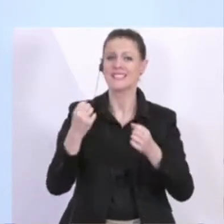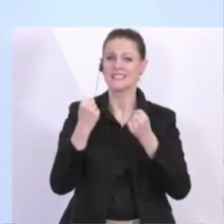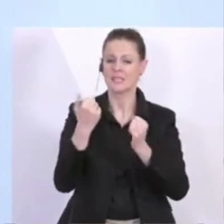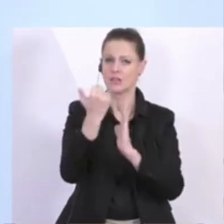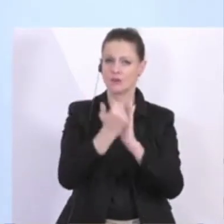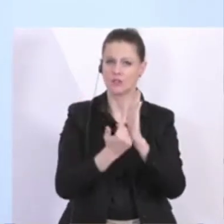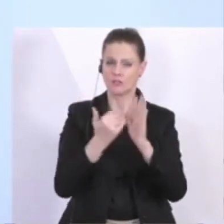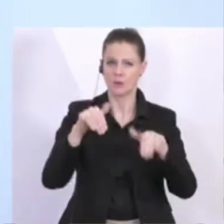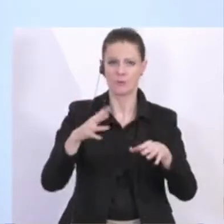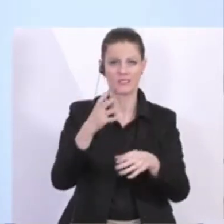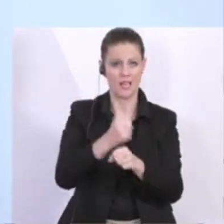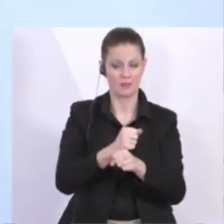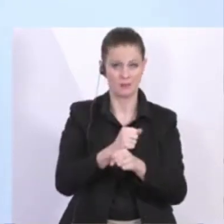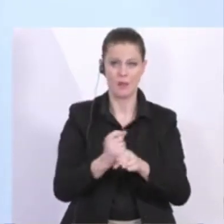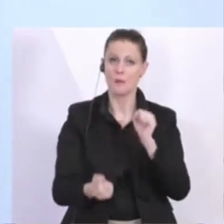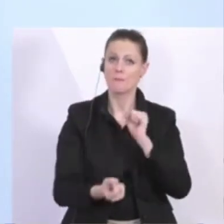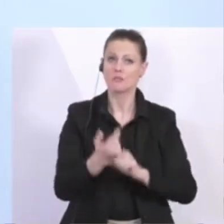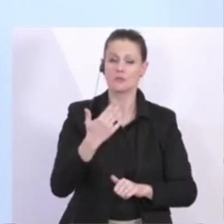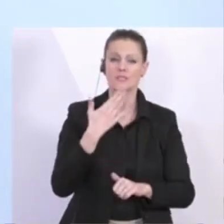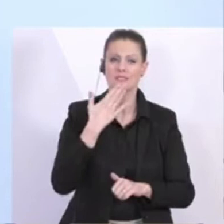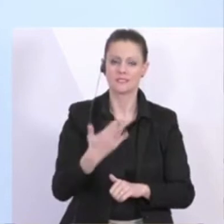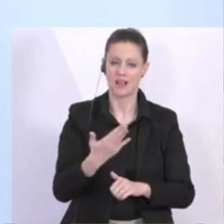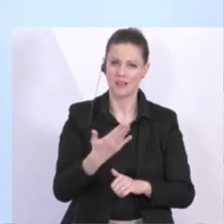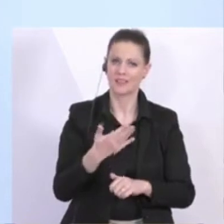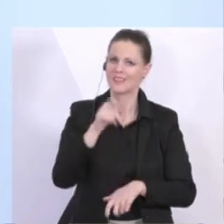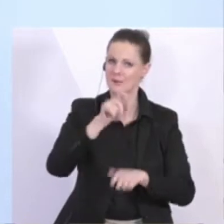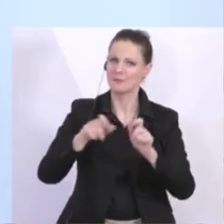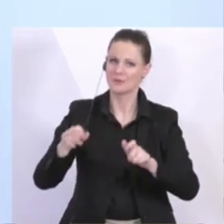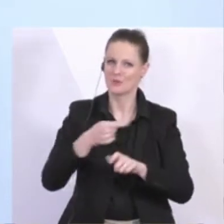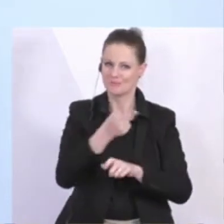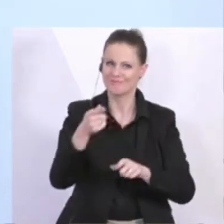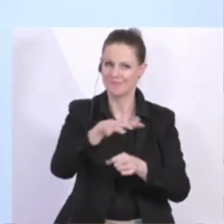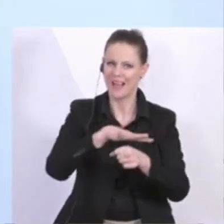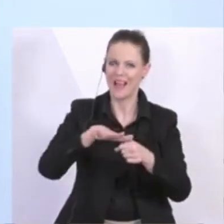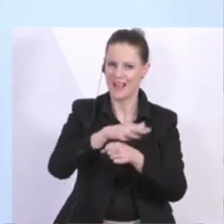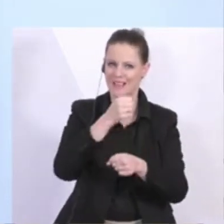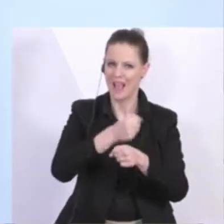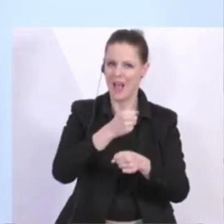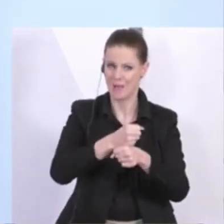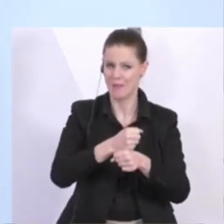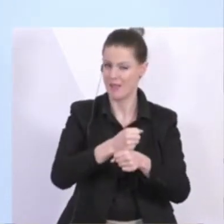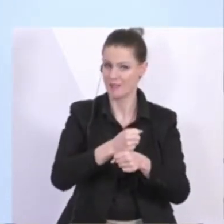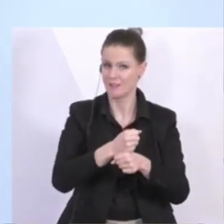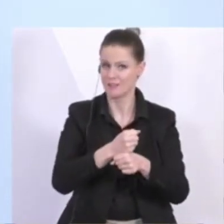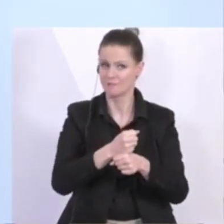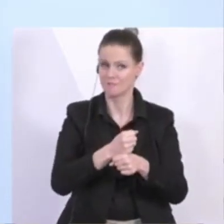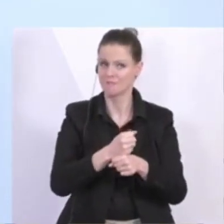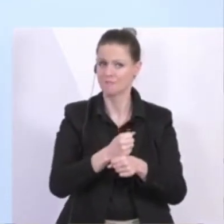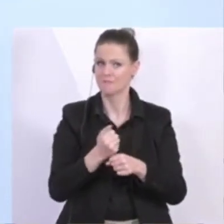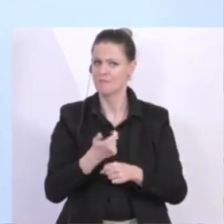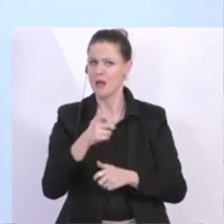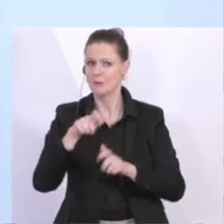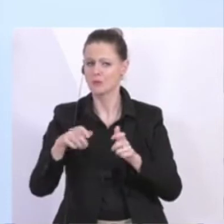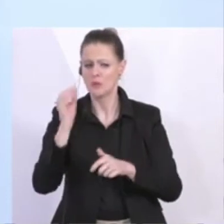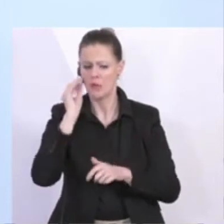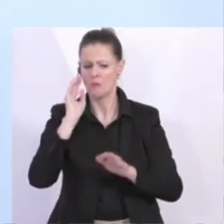Ganz besonders möchte ich mich bei all jenen bedanken, die in Bereichen arbeiten, die vielleicht von manchen unterschätzt werden,